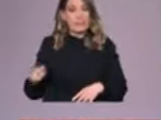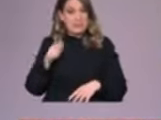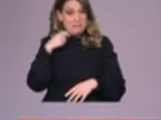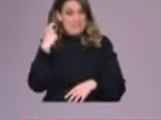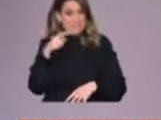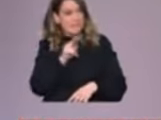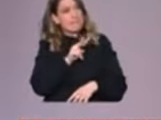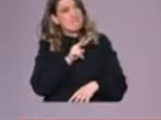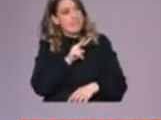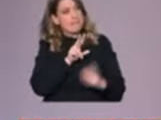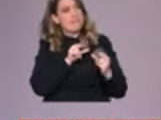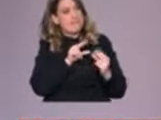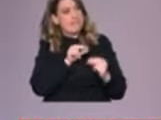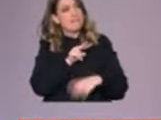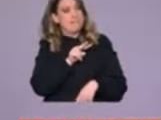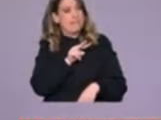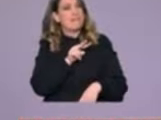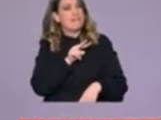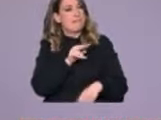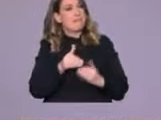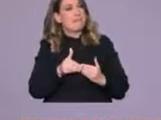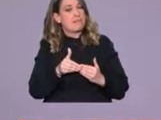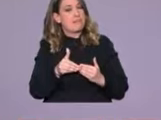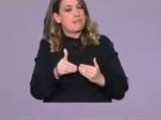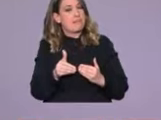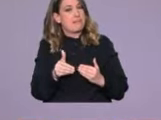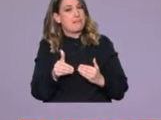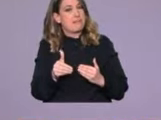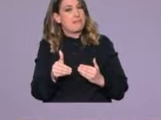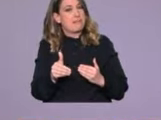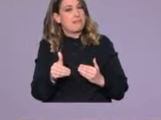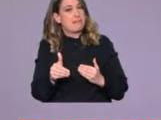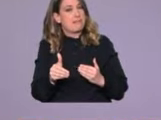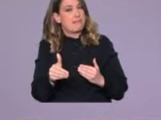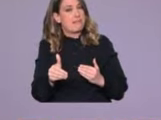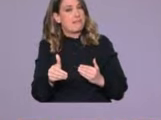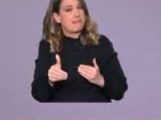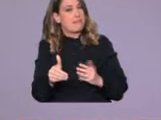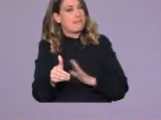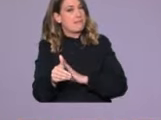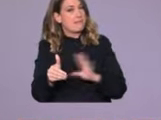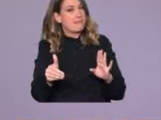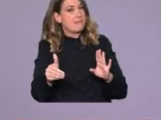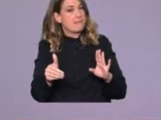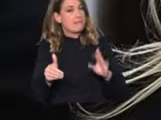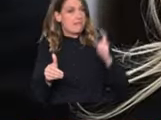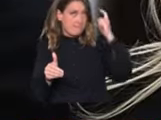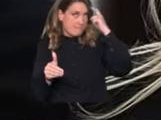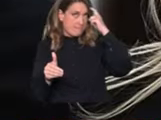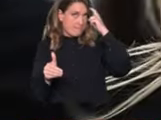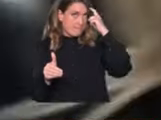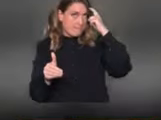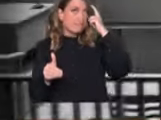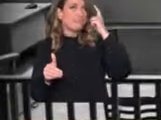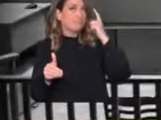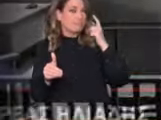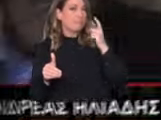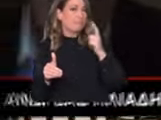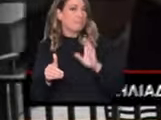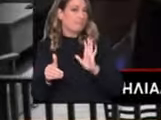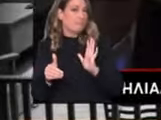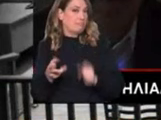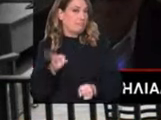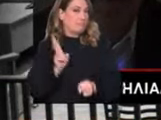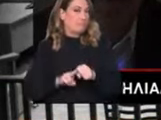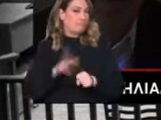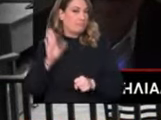συζήτηση με τον γιατρό, λίγα μόλις 24 ώρα μετά την ανακοπή της, είχε ήδη αποδεχθεί μέσα της πως η κόρη της έχει φύγει.